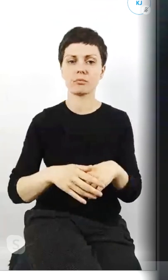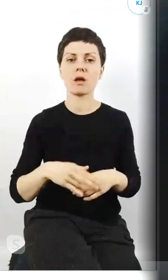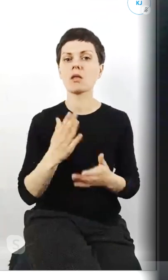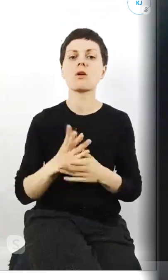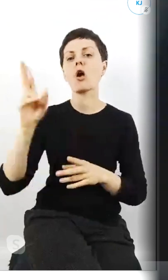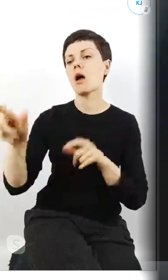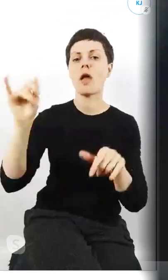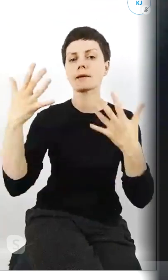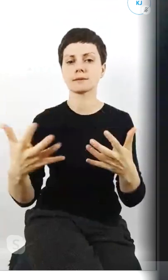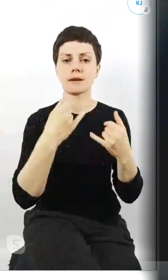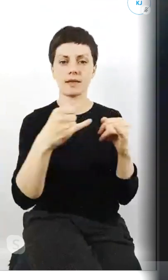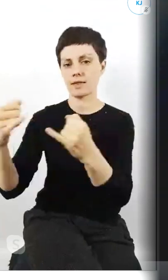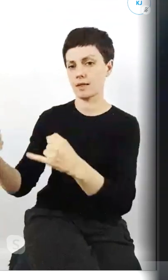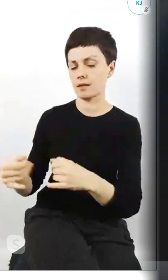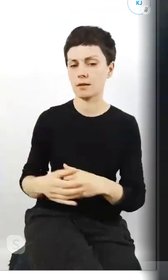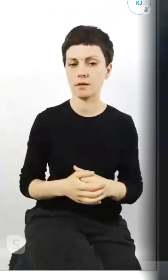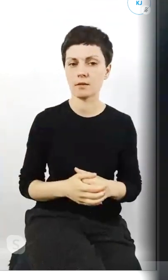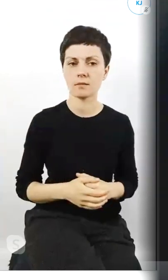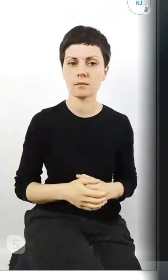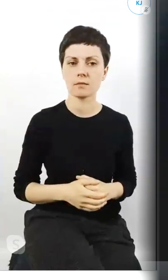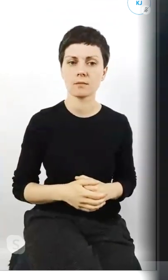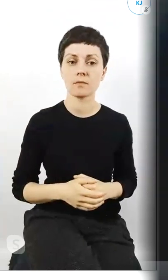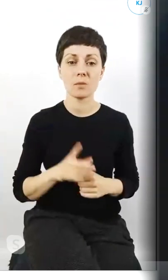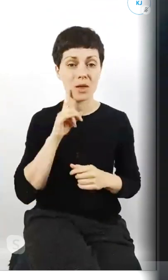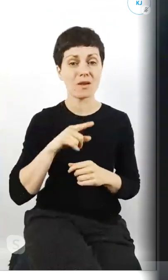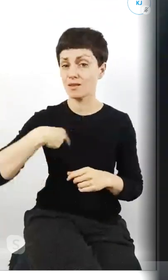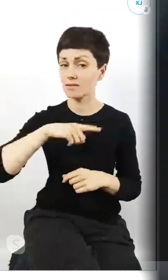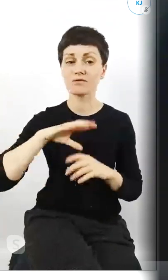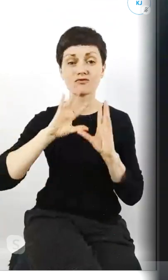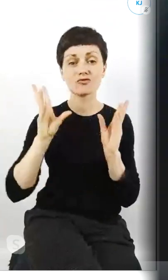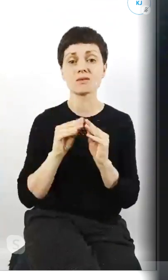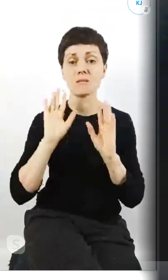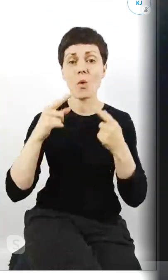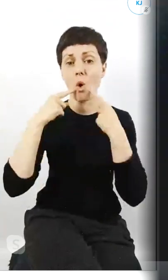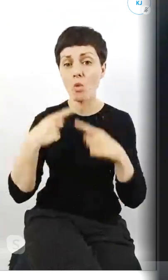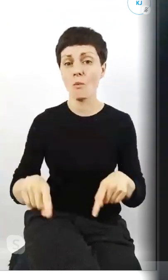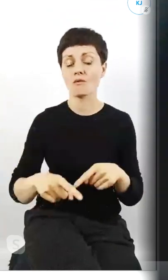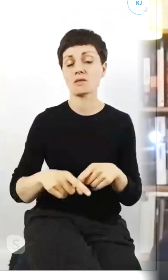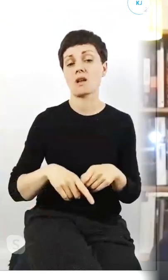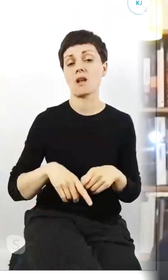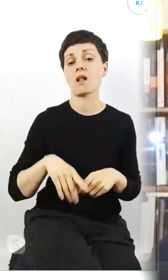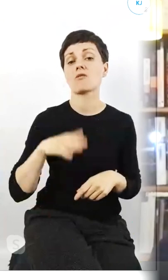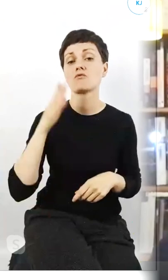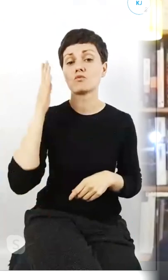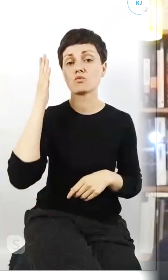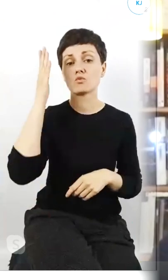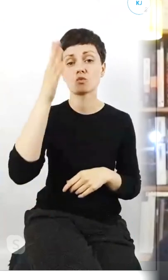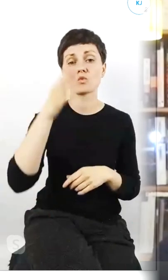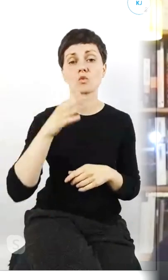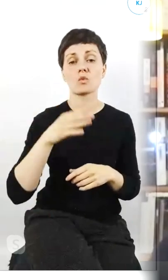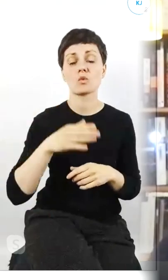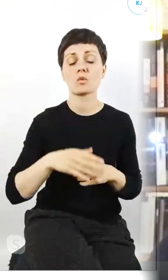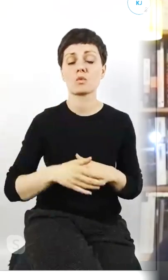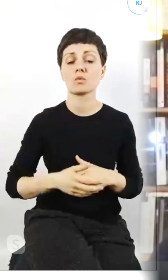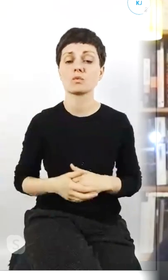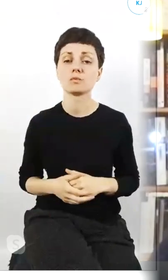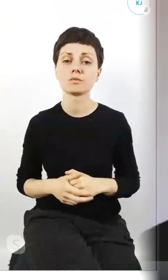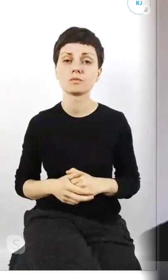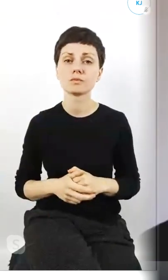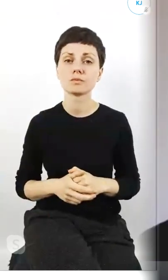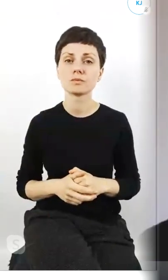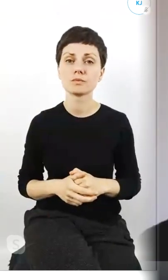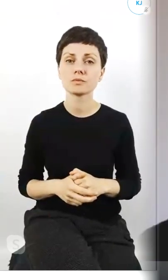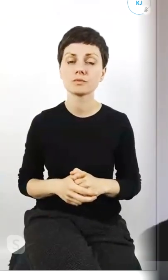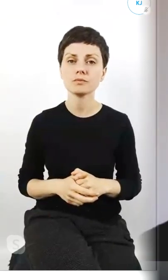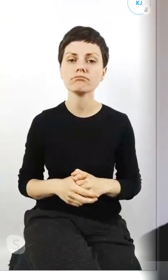bo wszyscy za to będziemy odpowiadać w przyszłości wspólnie Bartek dorzucisz jeszcze? no to jeśli chodzi